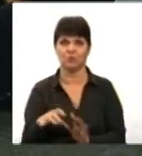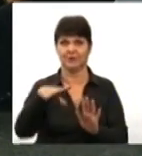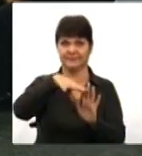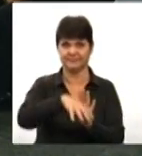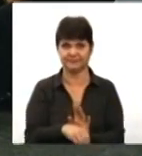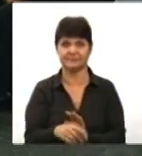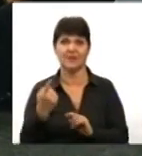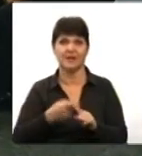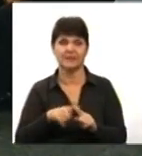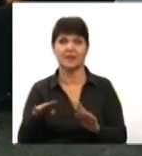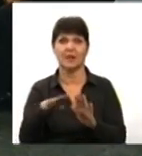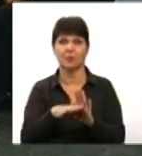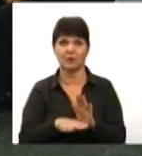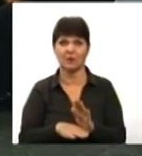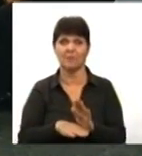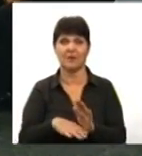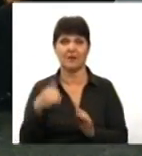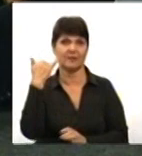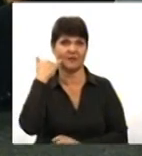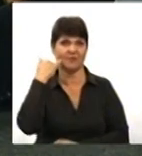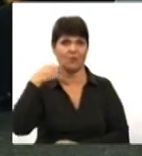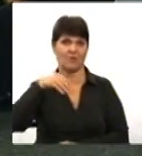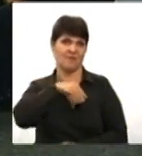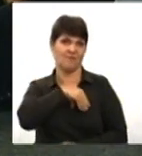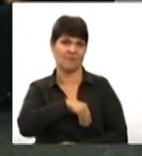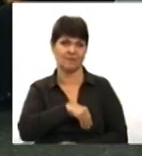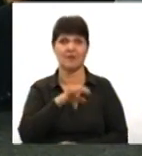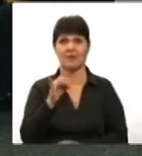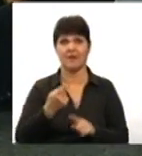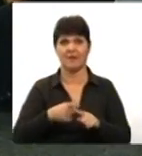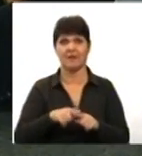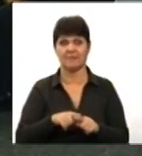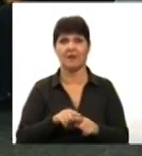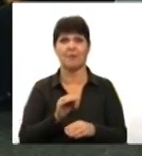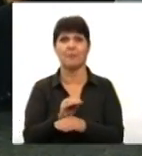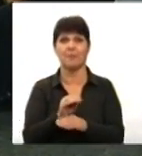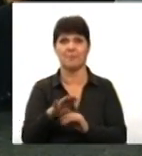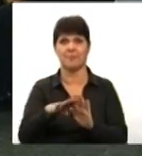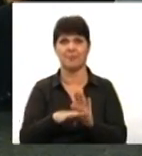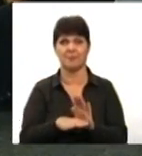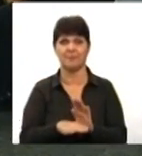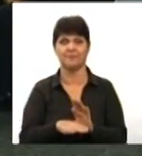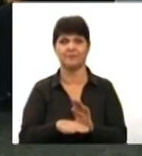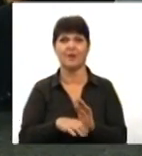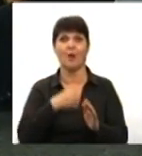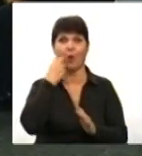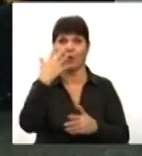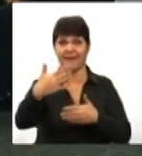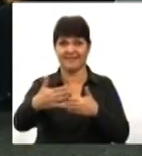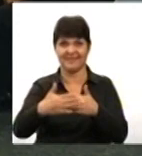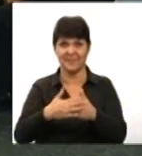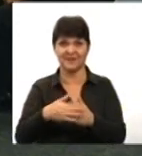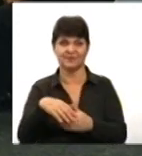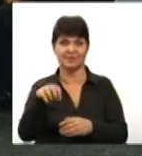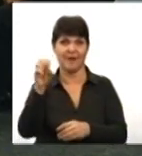програм також після цього покласти телефон до кишені. Програмний додаток автоматично працює в фоновому режимі і при наближенні до маяків він